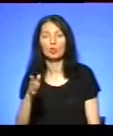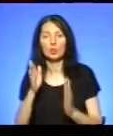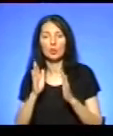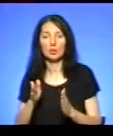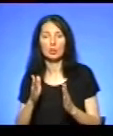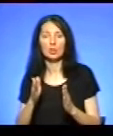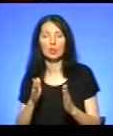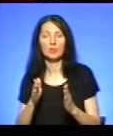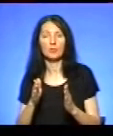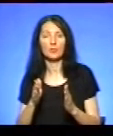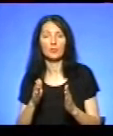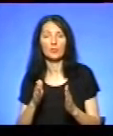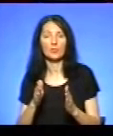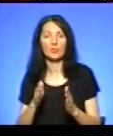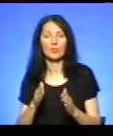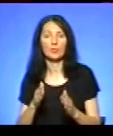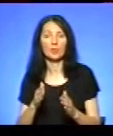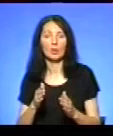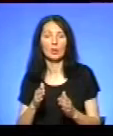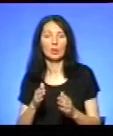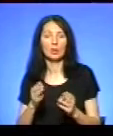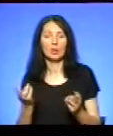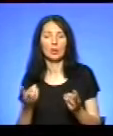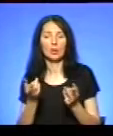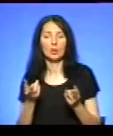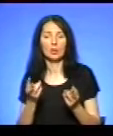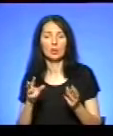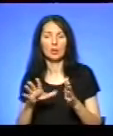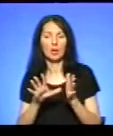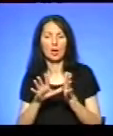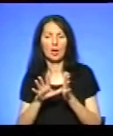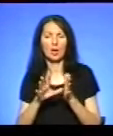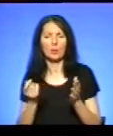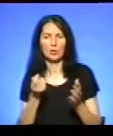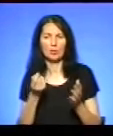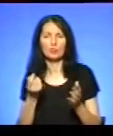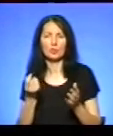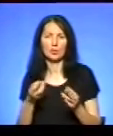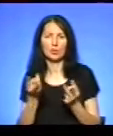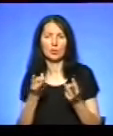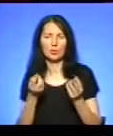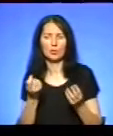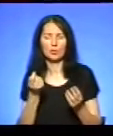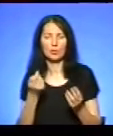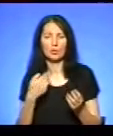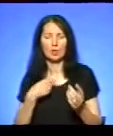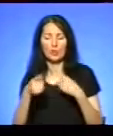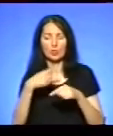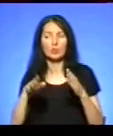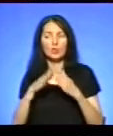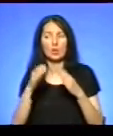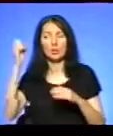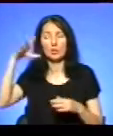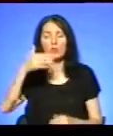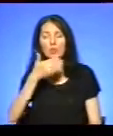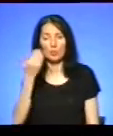живріє той кабель. О, та я до хати вернулася, світла